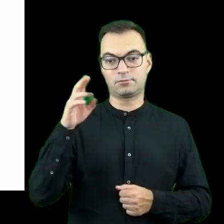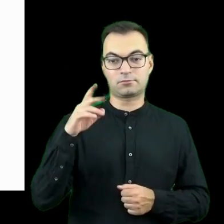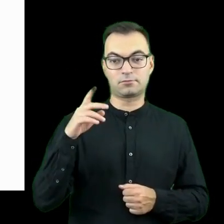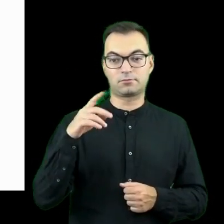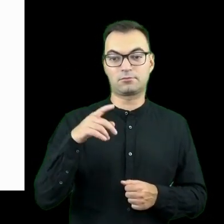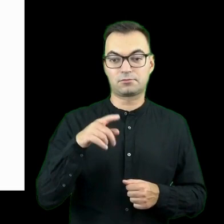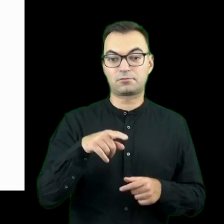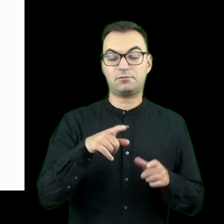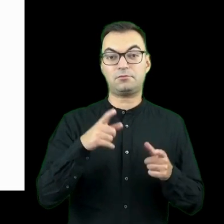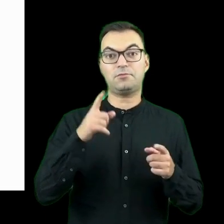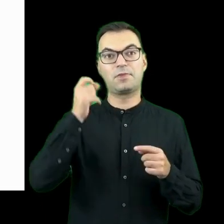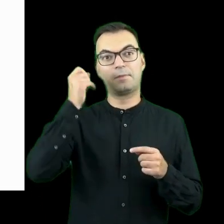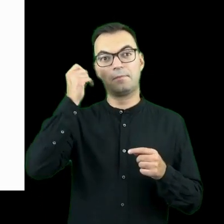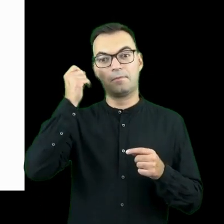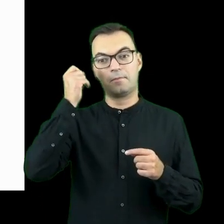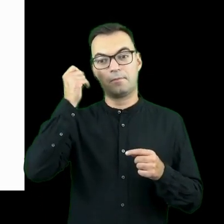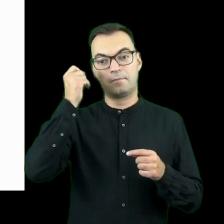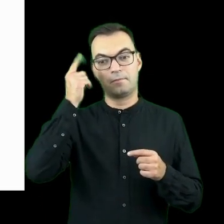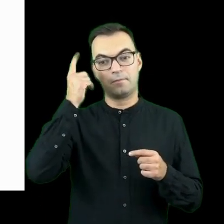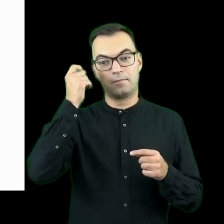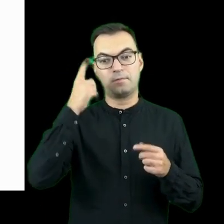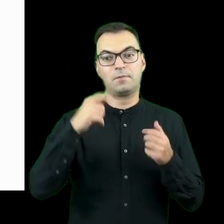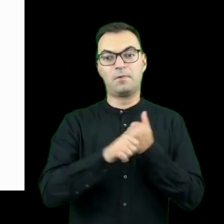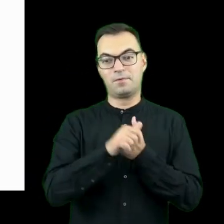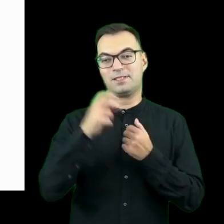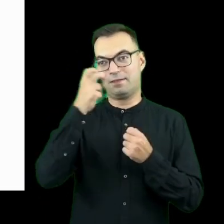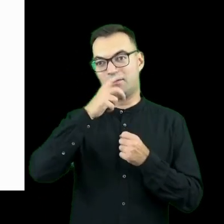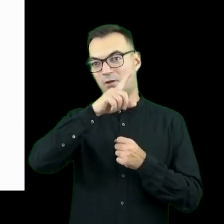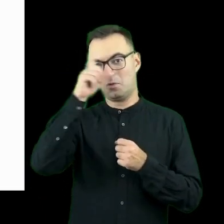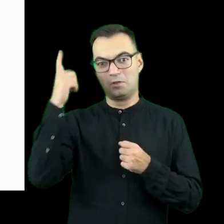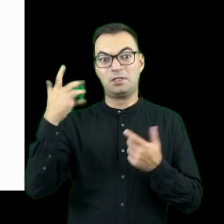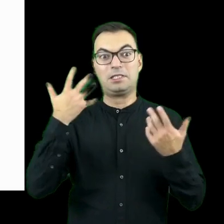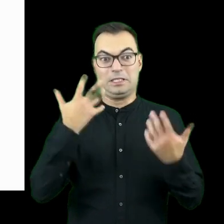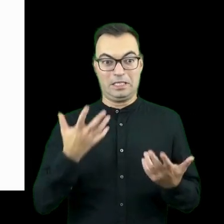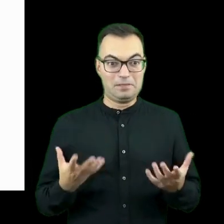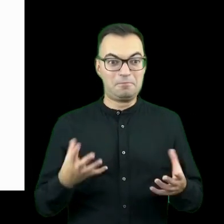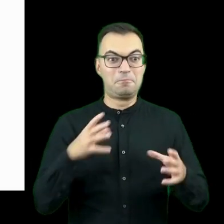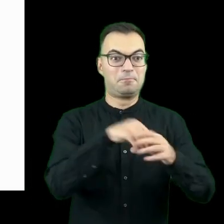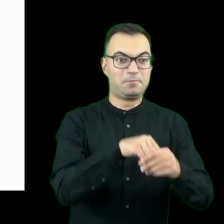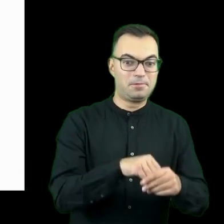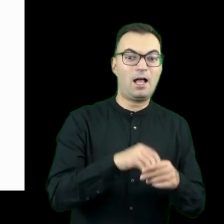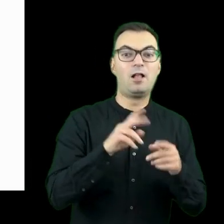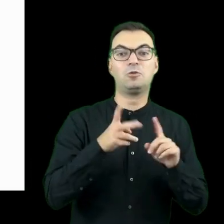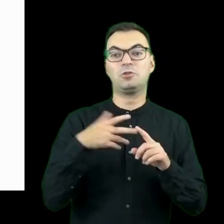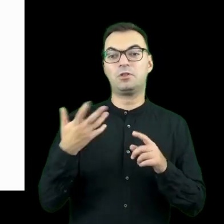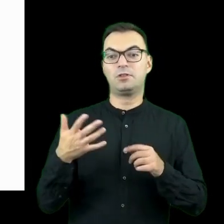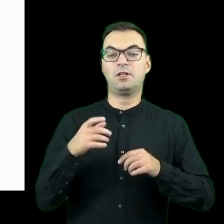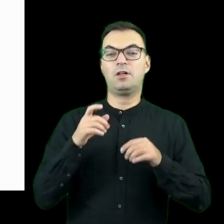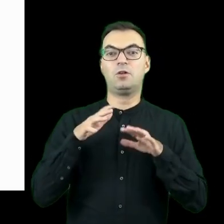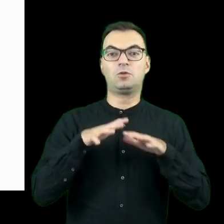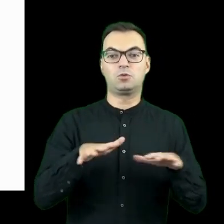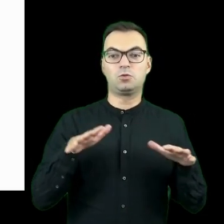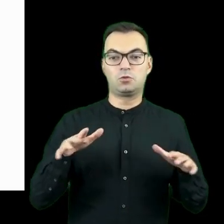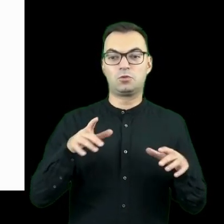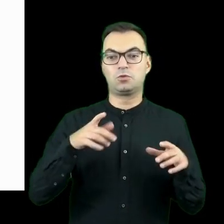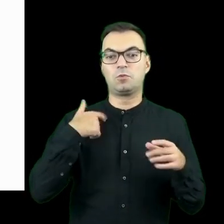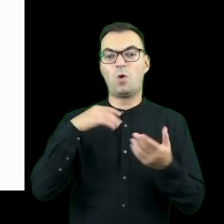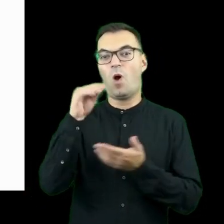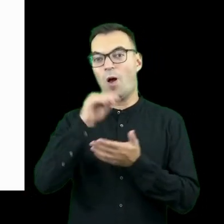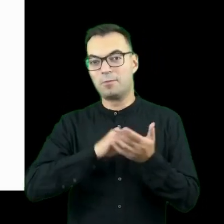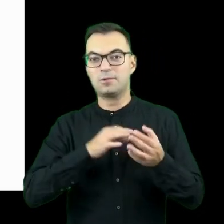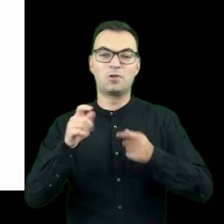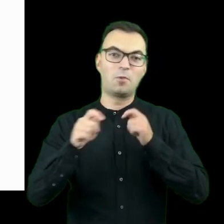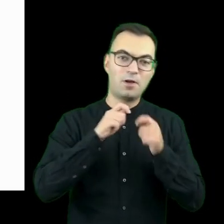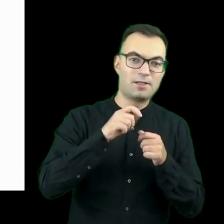Również ta inicjatywa jakby z jednej powodowała zainteresowanie osób, które chciałyby tam uczestnienie, że z drugiej strony pojawiło się bardzo duża narracja tej inicjatywie